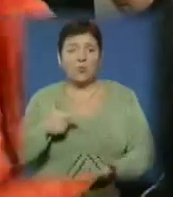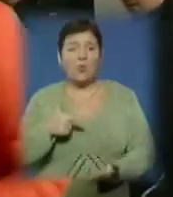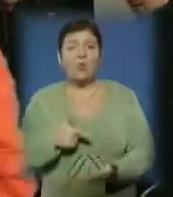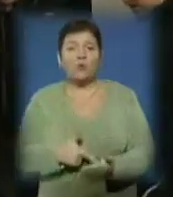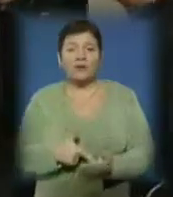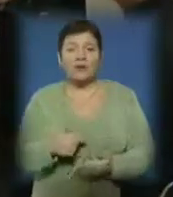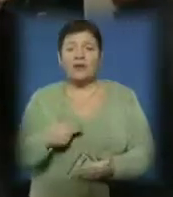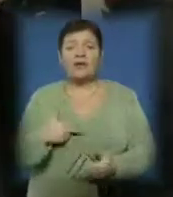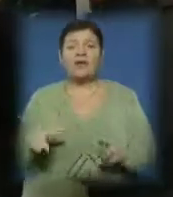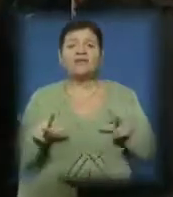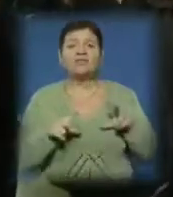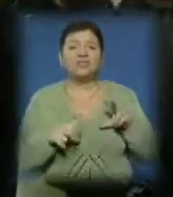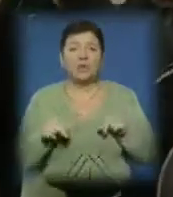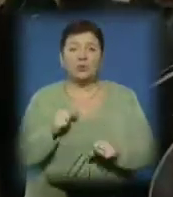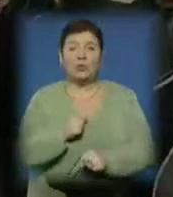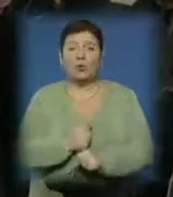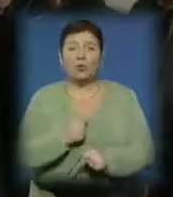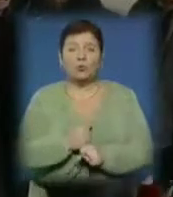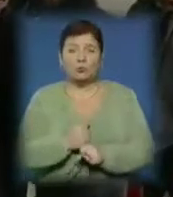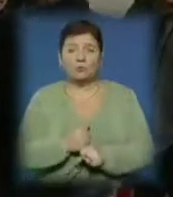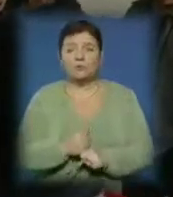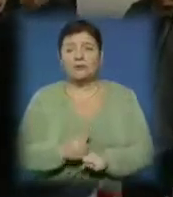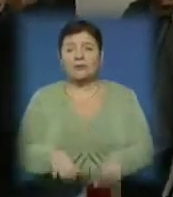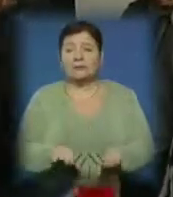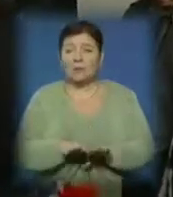Я шукаю роботу водії-експедитору.